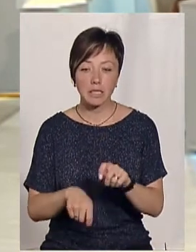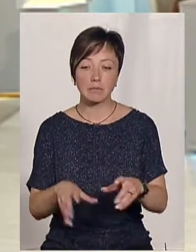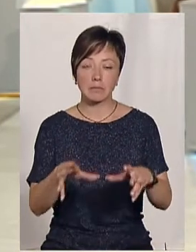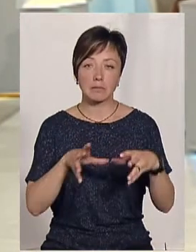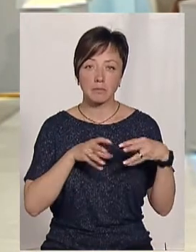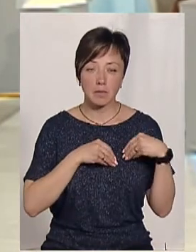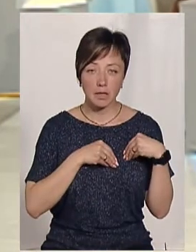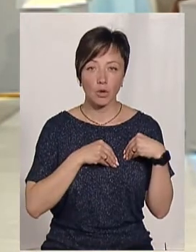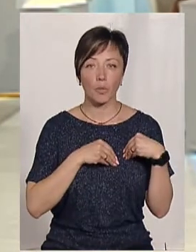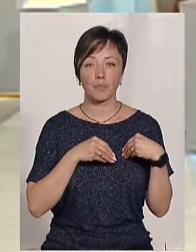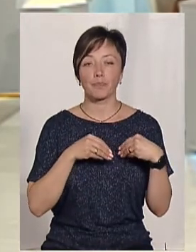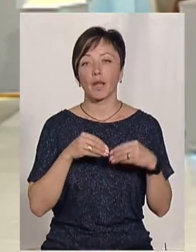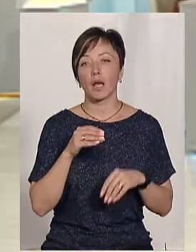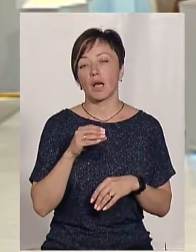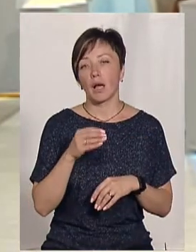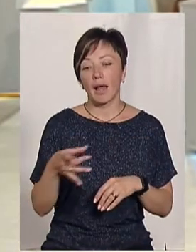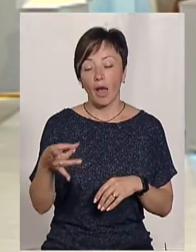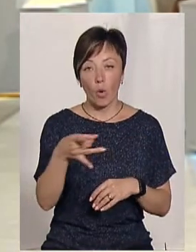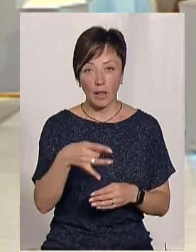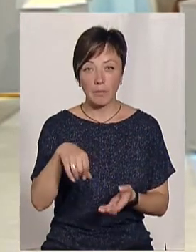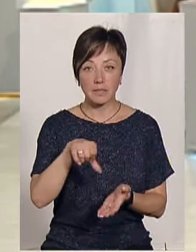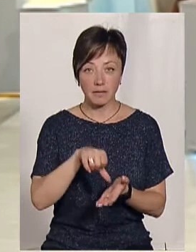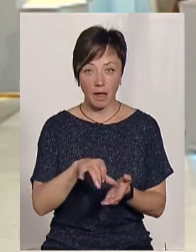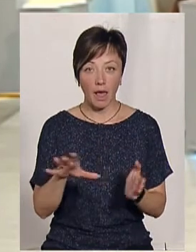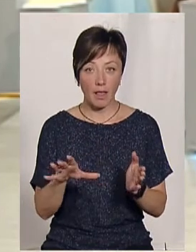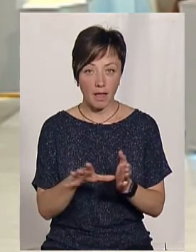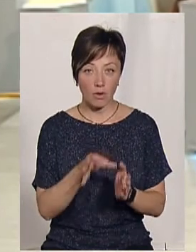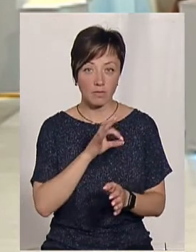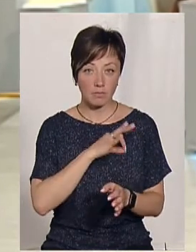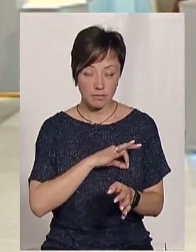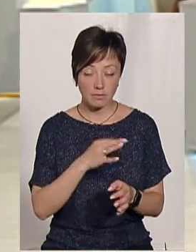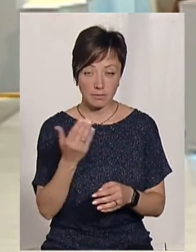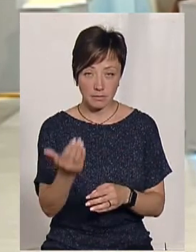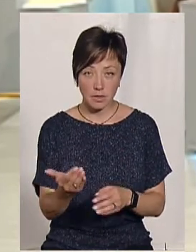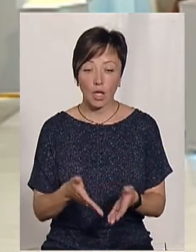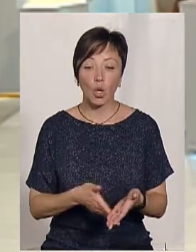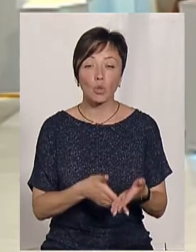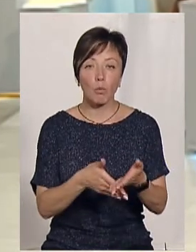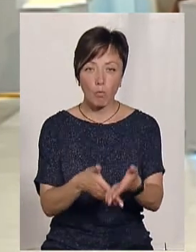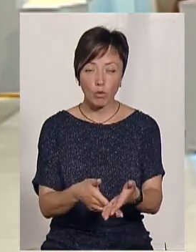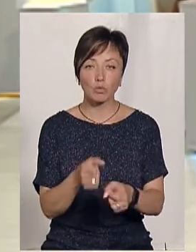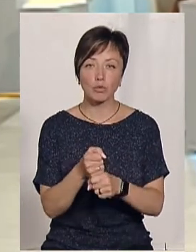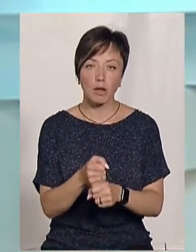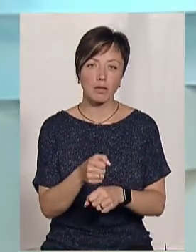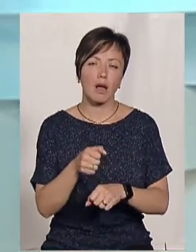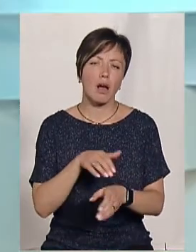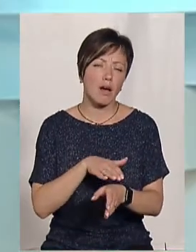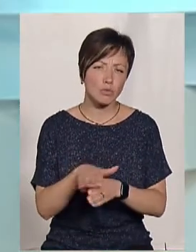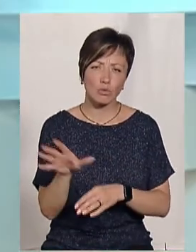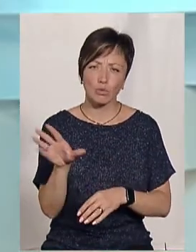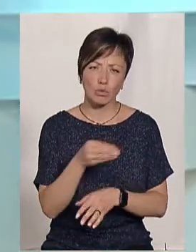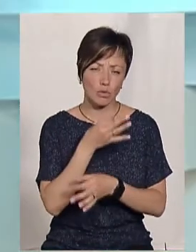спільно з паном Юрієм, регіональним консультантом, допоможемо зробити абсолютно все.